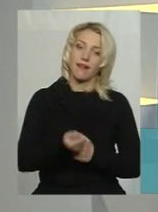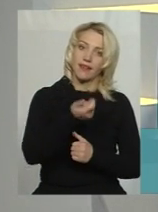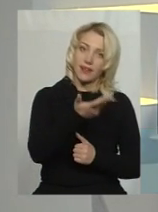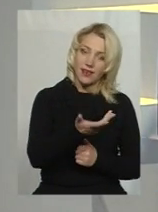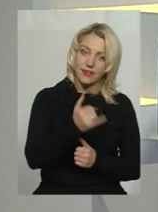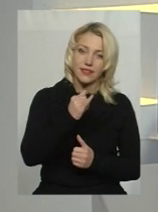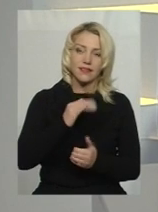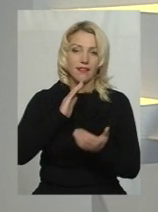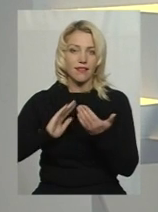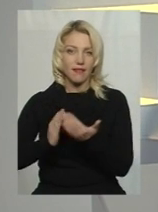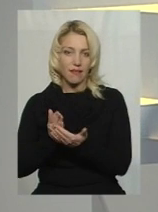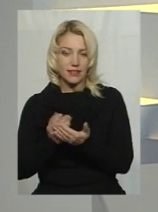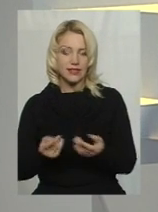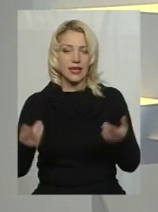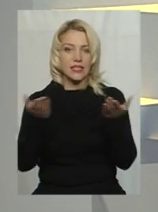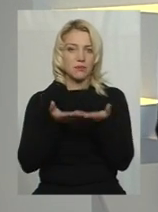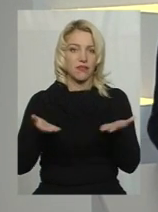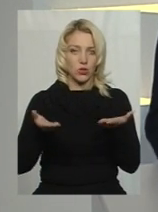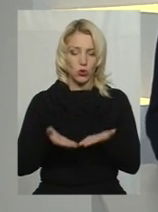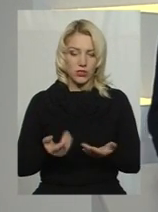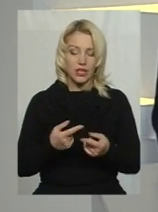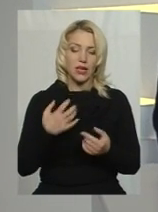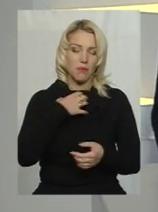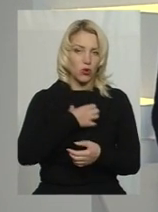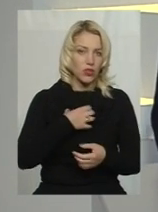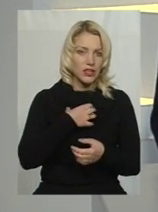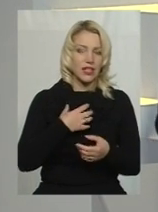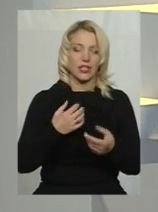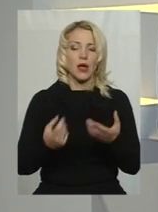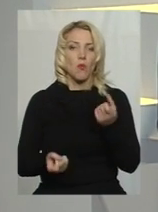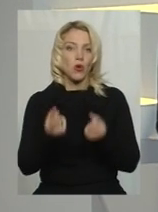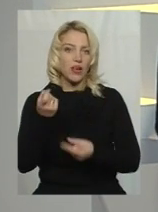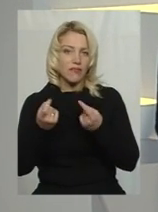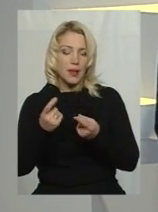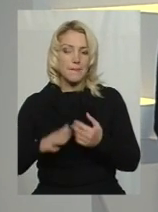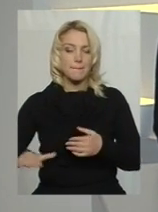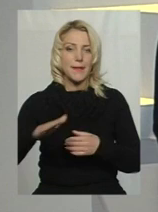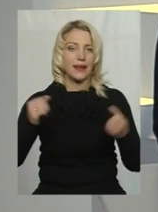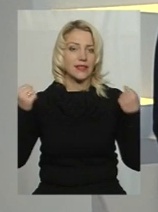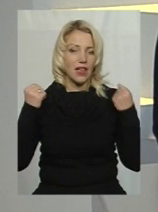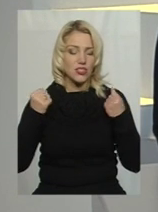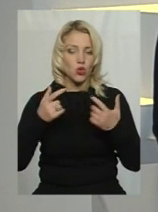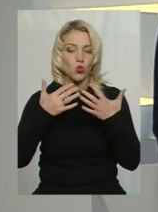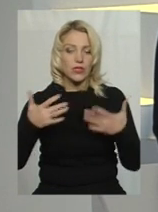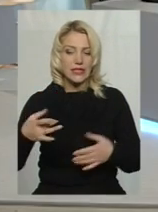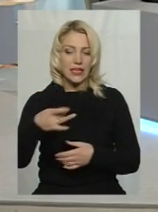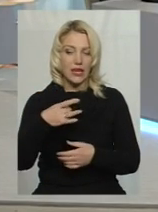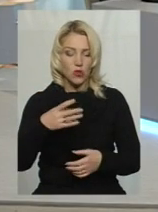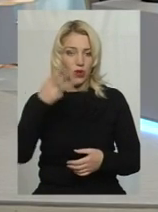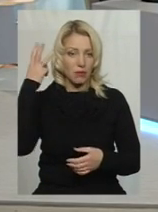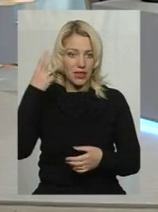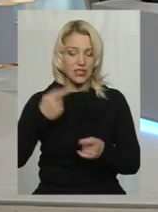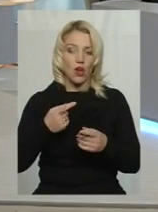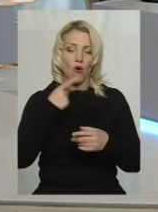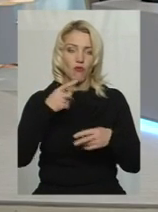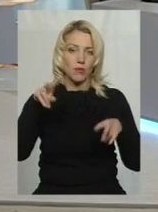також про пріоритетність появи спортмайданчиків у різних мікрорайонах Хмельницького, Говоримо нині у темі дня з виконуючої обов